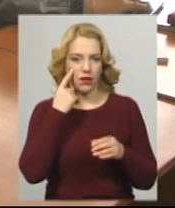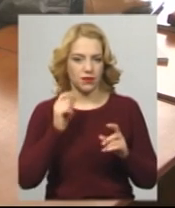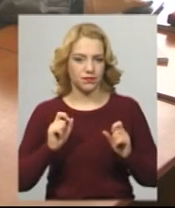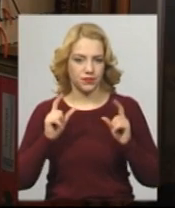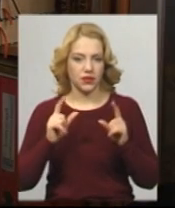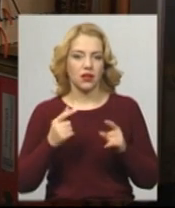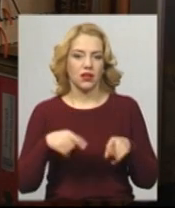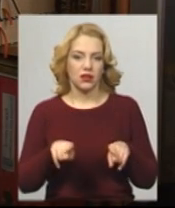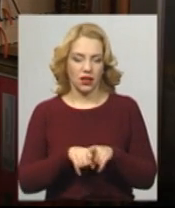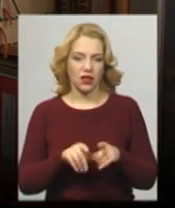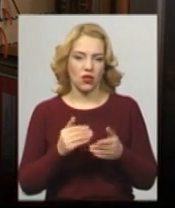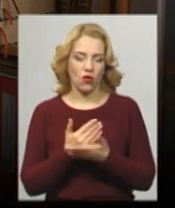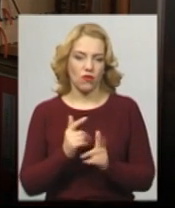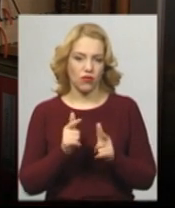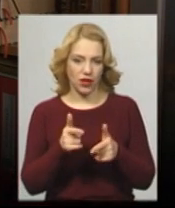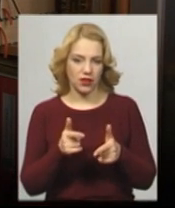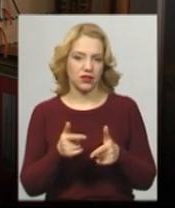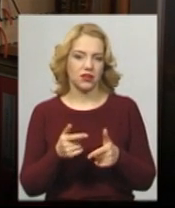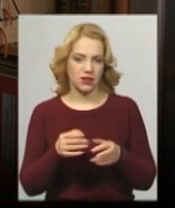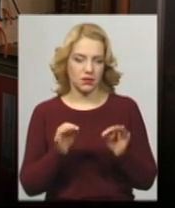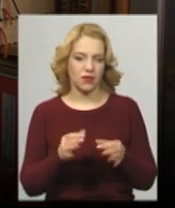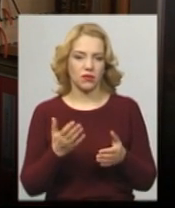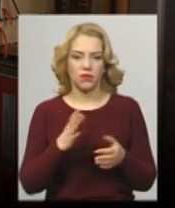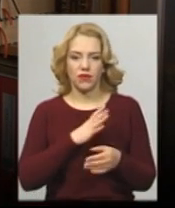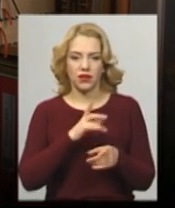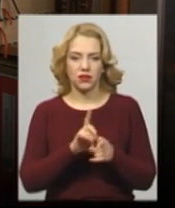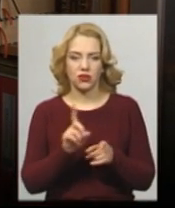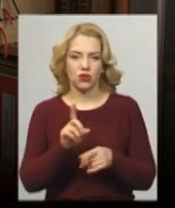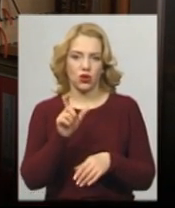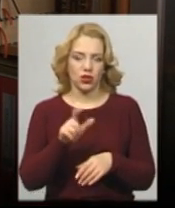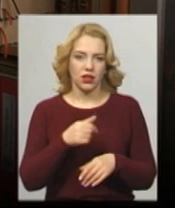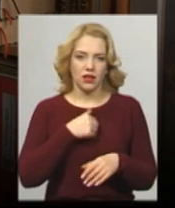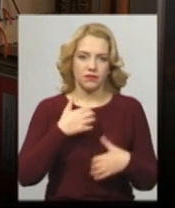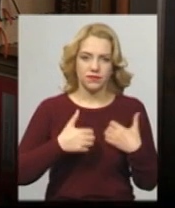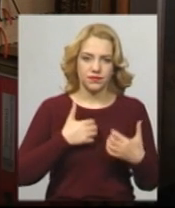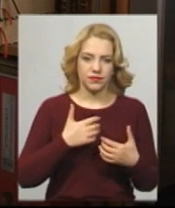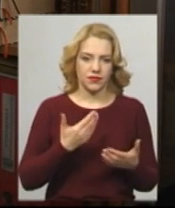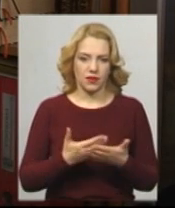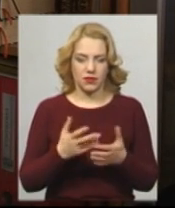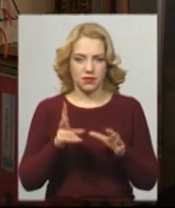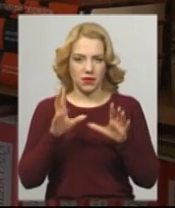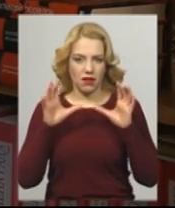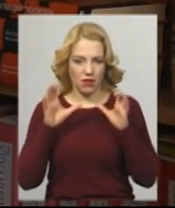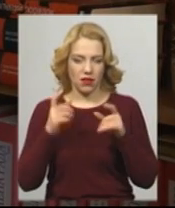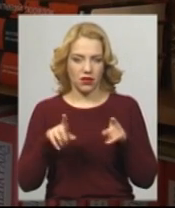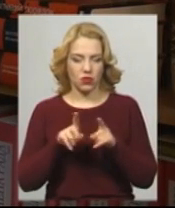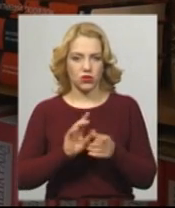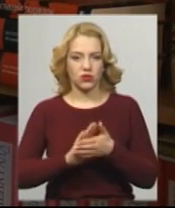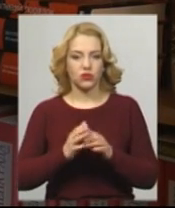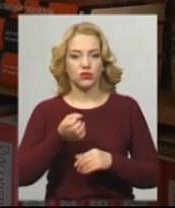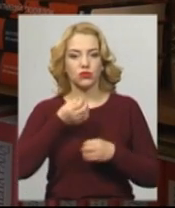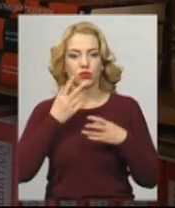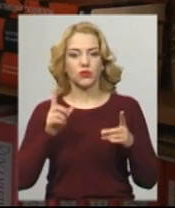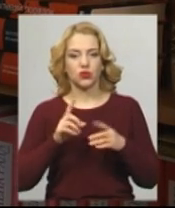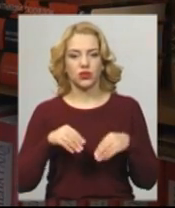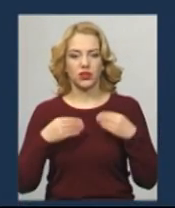справедливе. Буває просто, що в дитини щось не склалося, вона емоційно сприйняла цю ситуацію і так далі. Це дуже добре, що